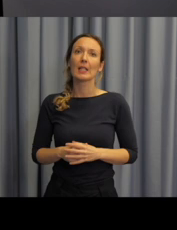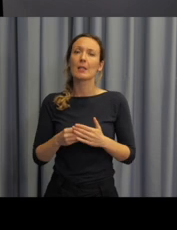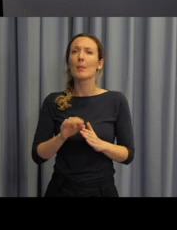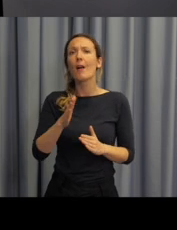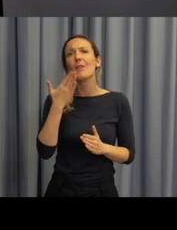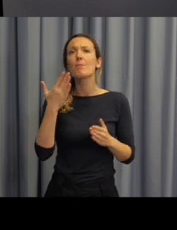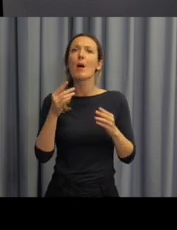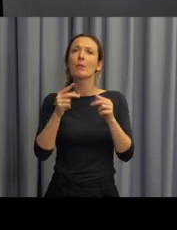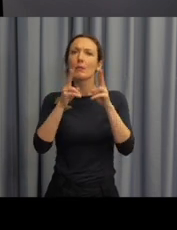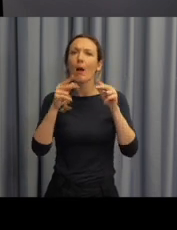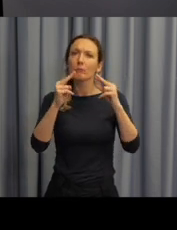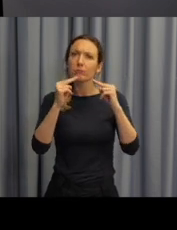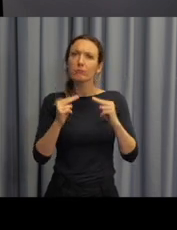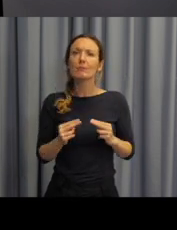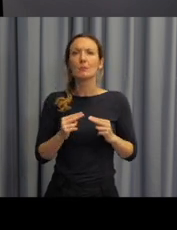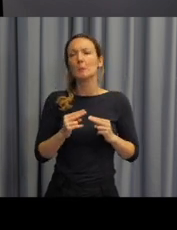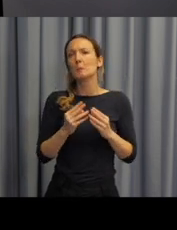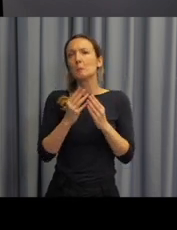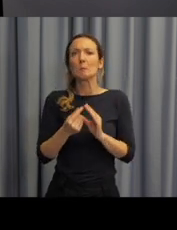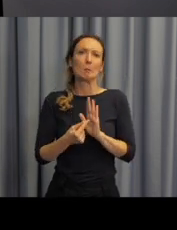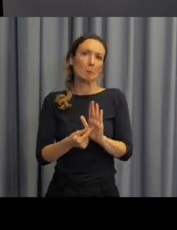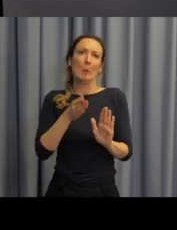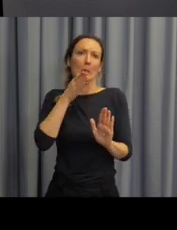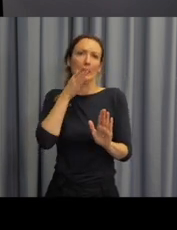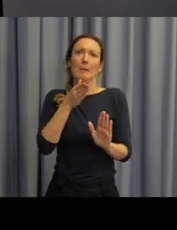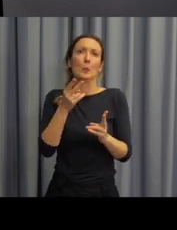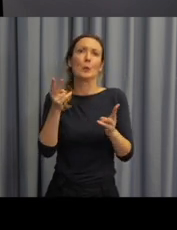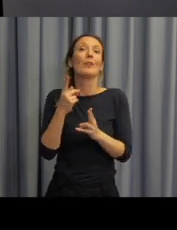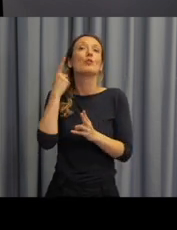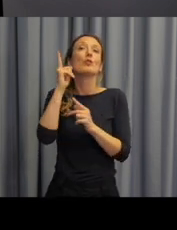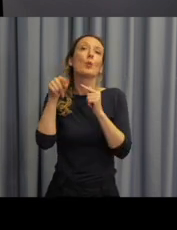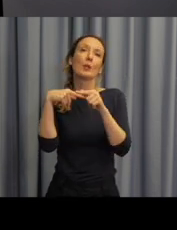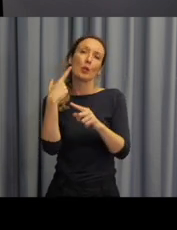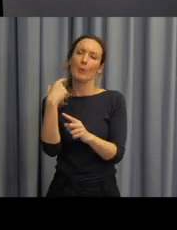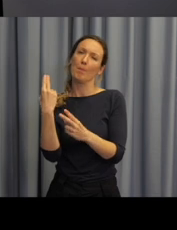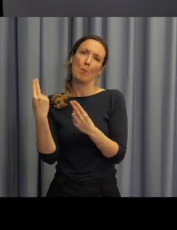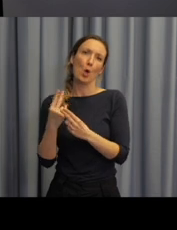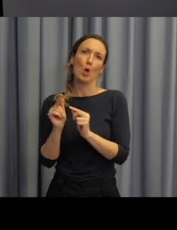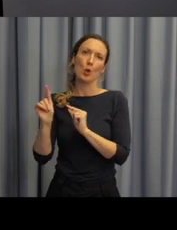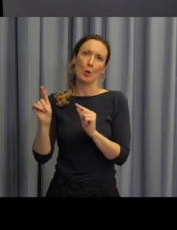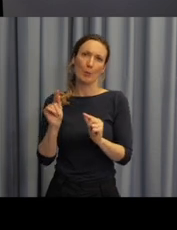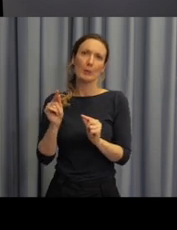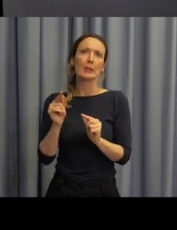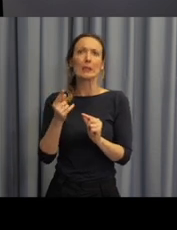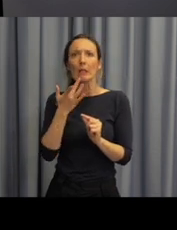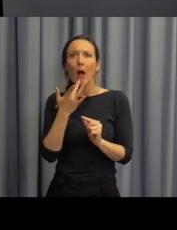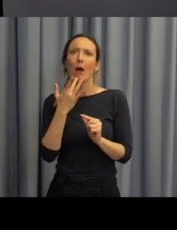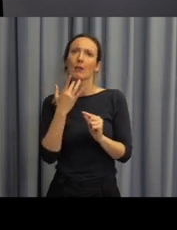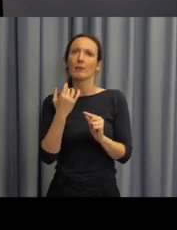strukturu, protože ta je velmi podobná té struktuře pracovních listů sociokulturních kompetenci, které nám představila